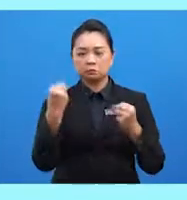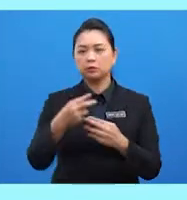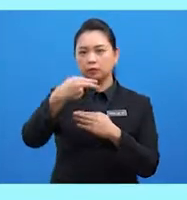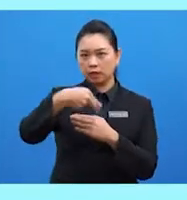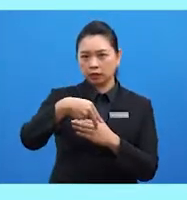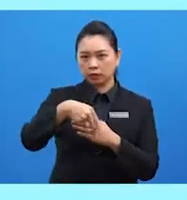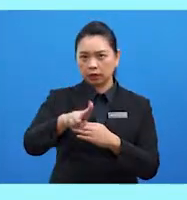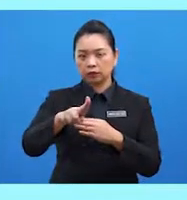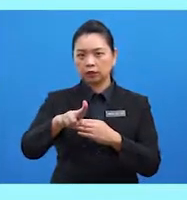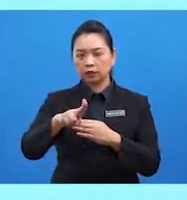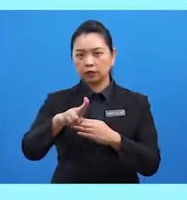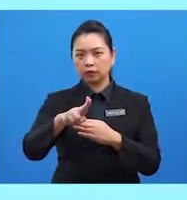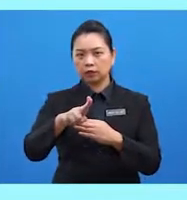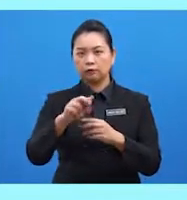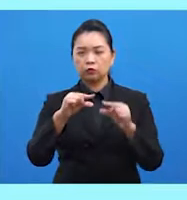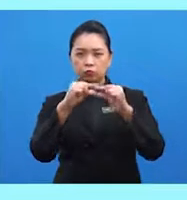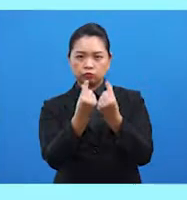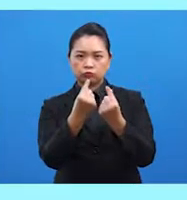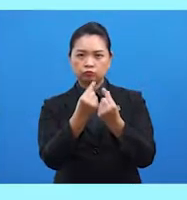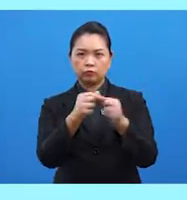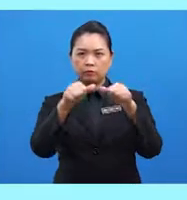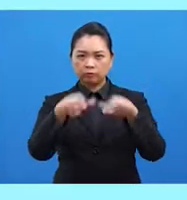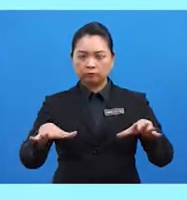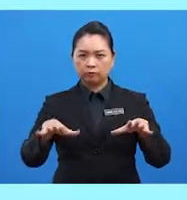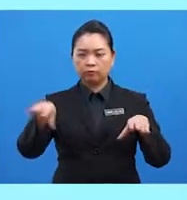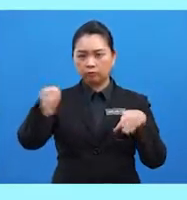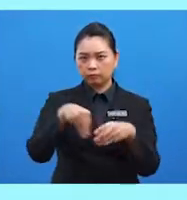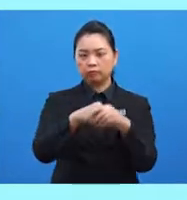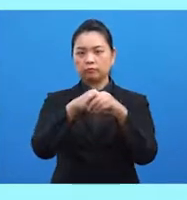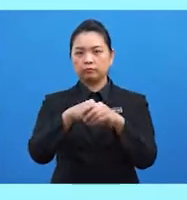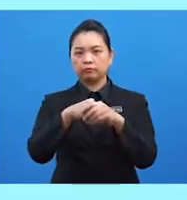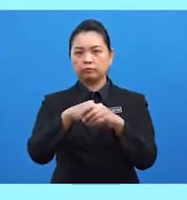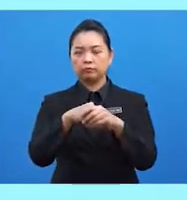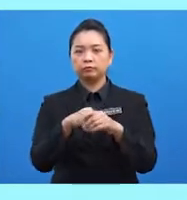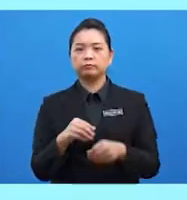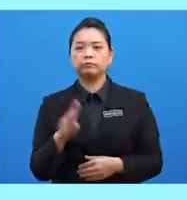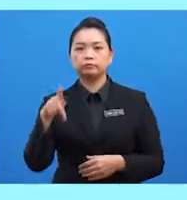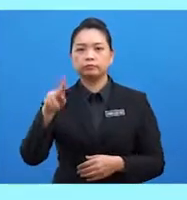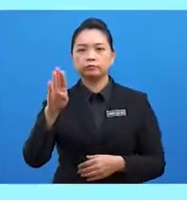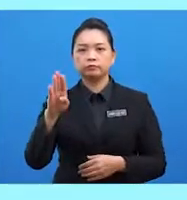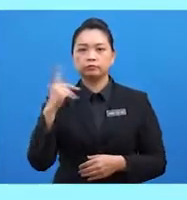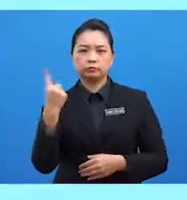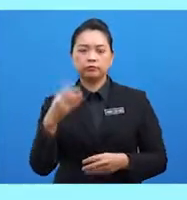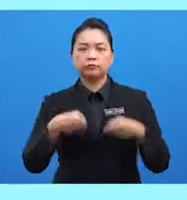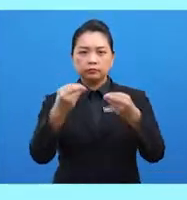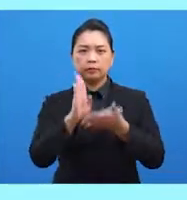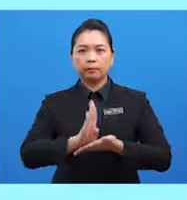pasukan pengaman menyertai misi PBB. Sentiasa menghulurkan bantuan kemanusiaan kepada negara